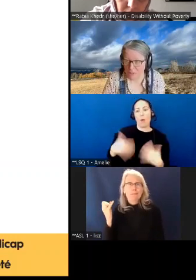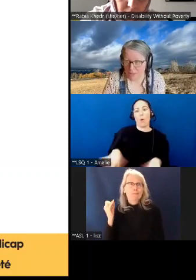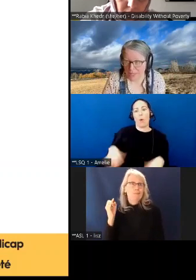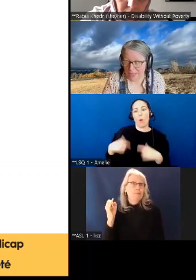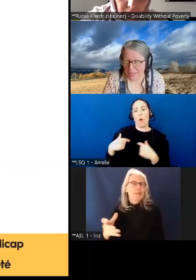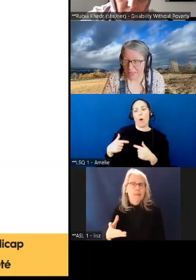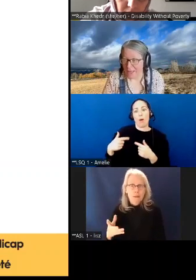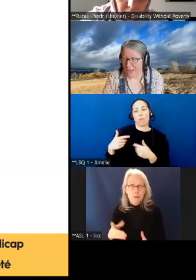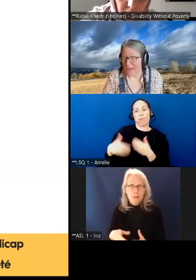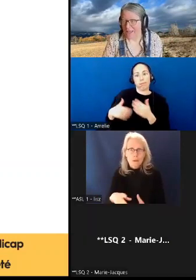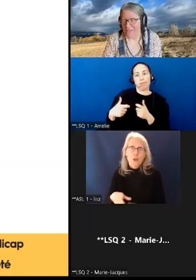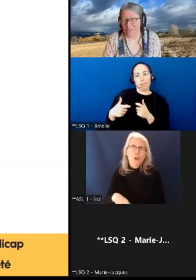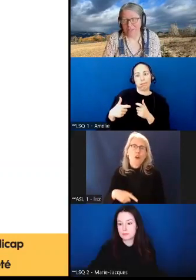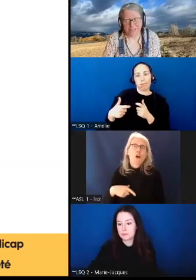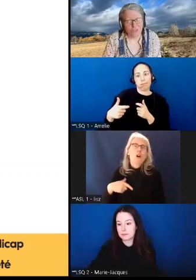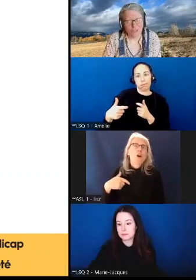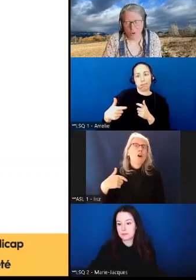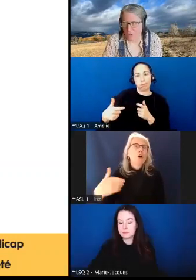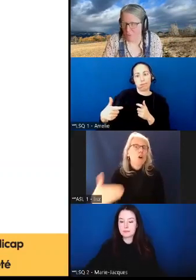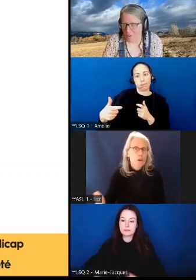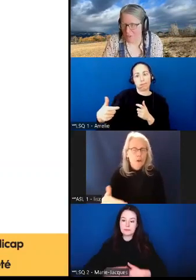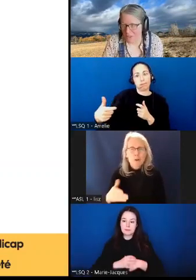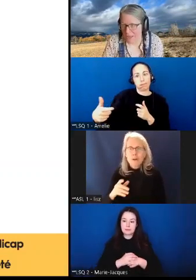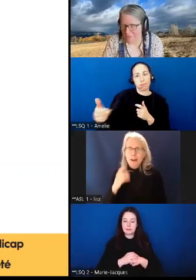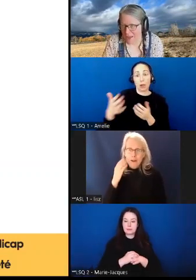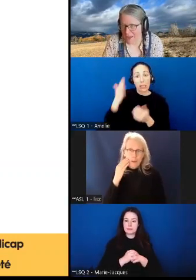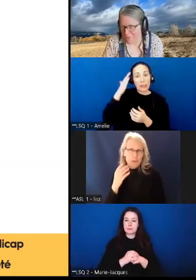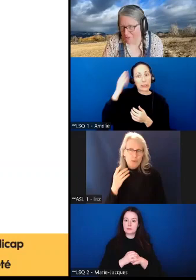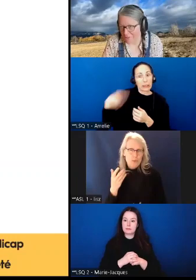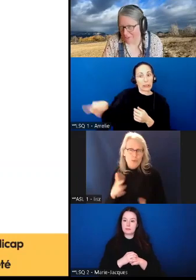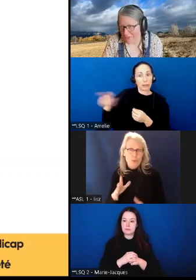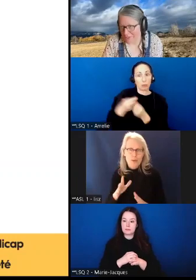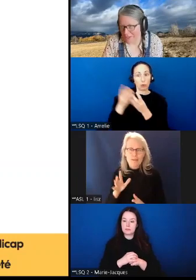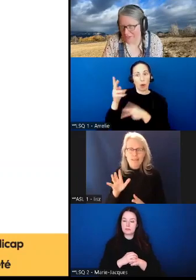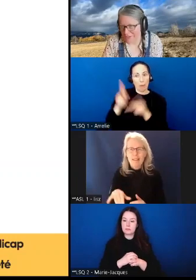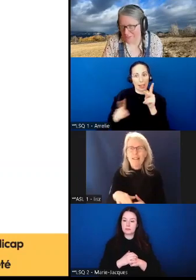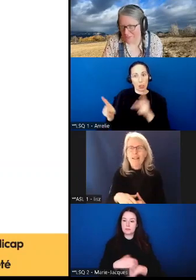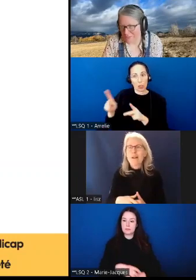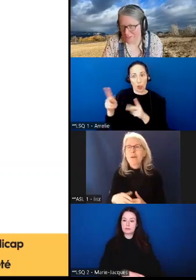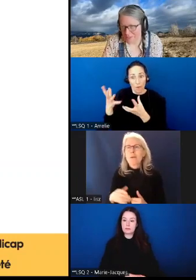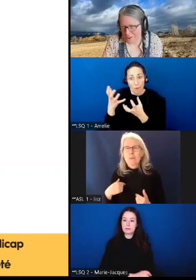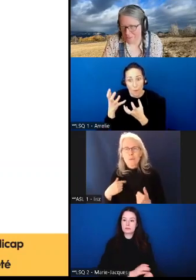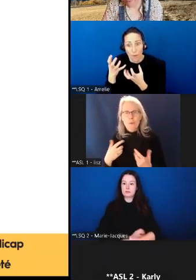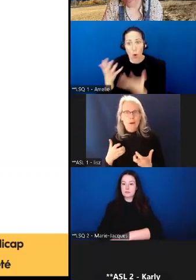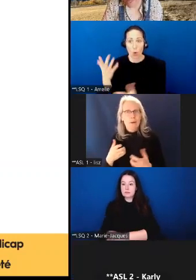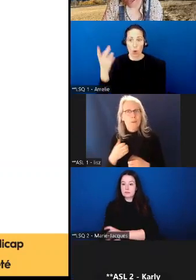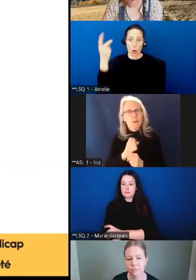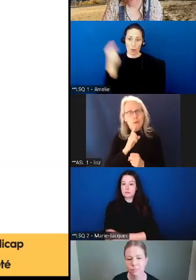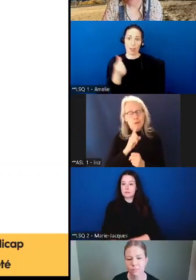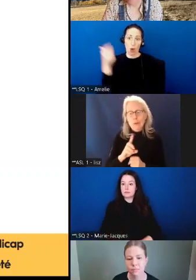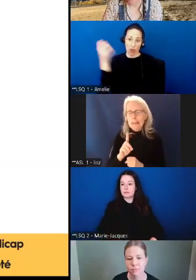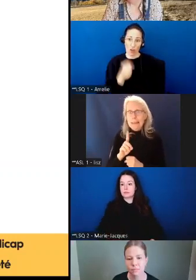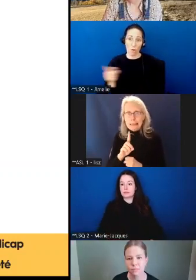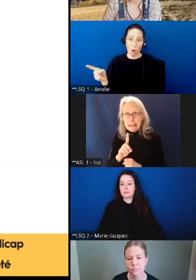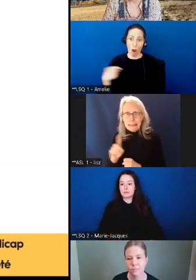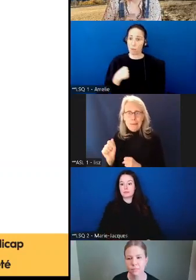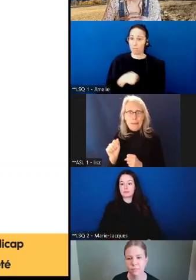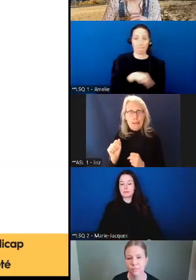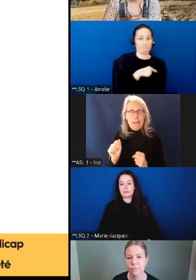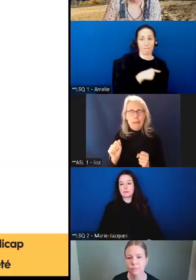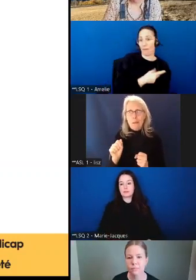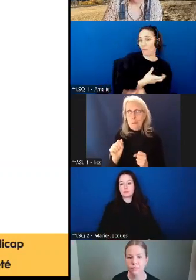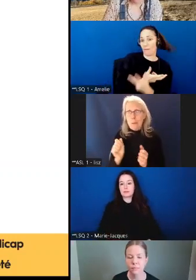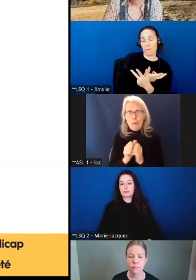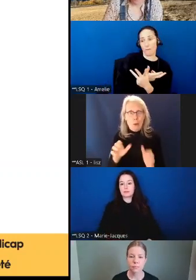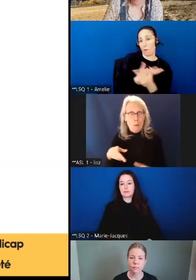durée et je sais qu y a beaucoup de gens qui veulent recevoir cette prestation. Et nous, on ne veut pas